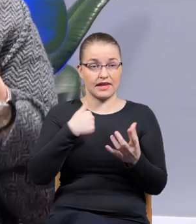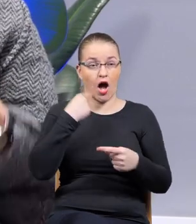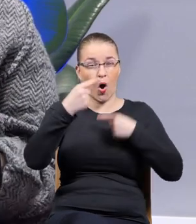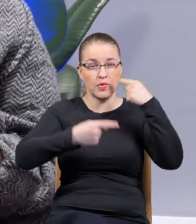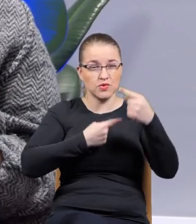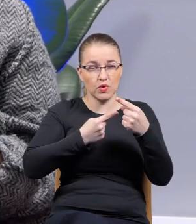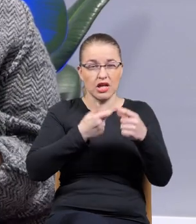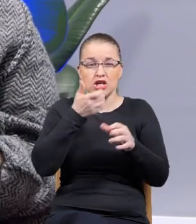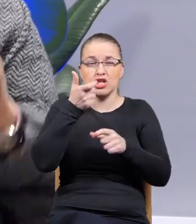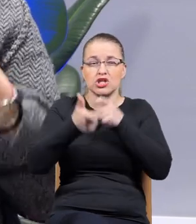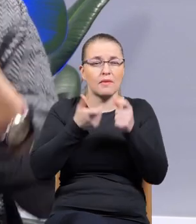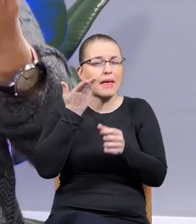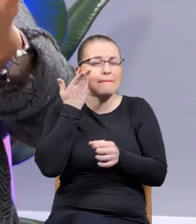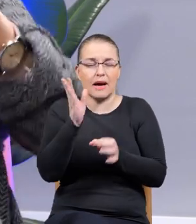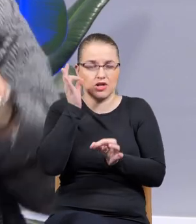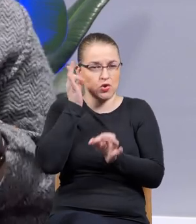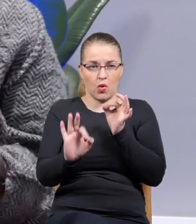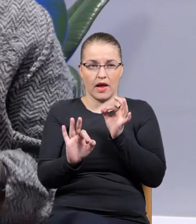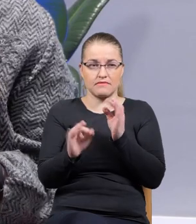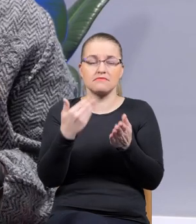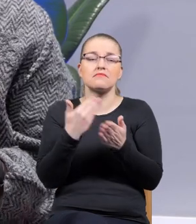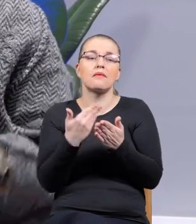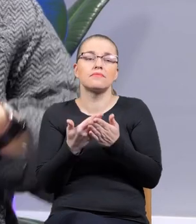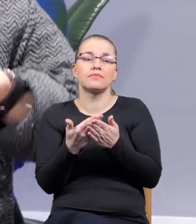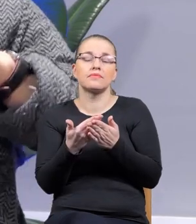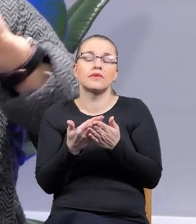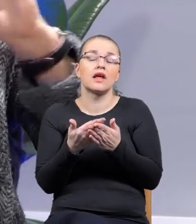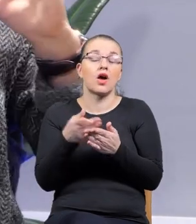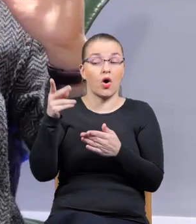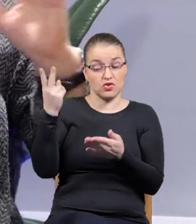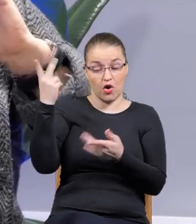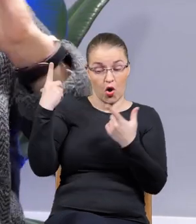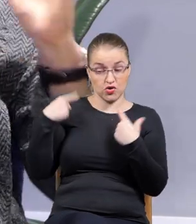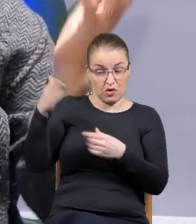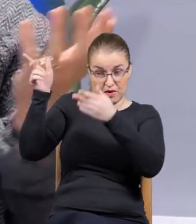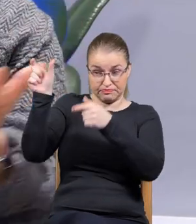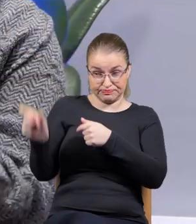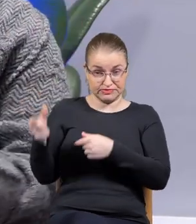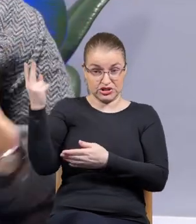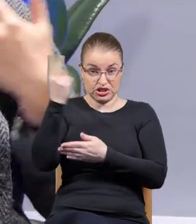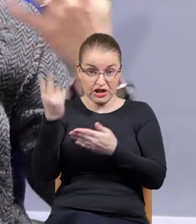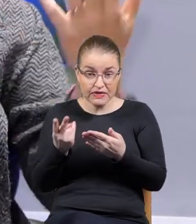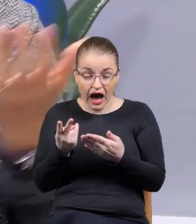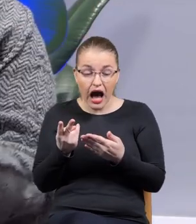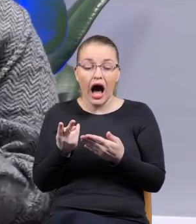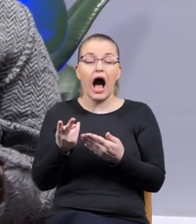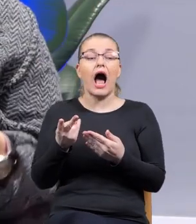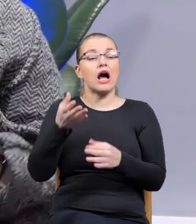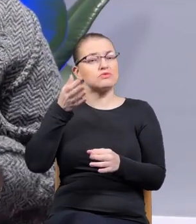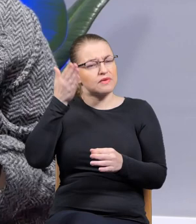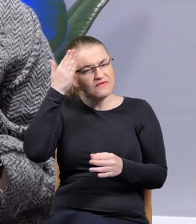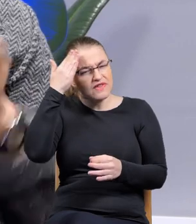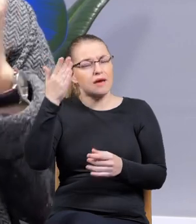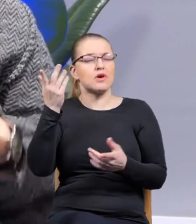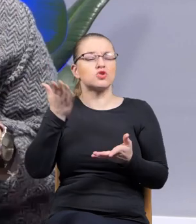zrobić go jak najbardziej dokładnym, tak żeby wciągnąć czytelnika w ten świat i żeby go stworzyć swego rodzaju iluzję uczestniczenia w tym